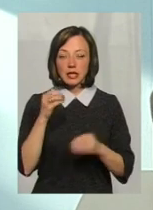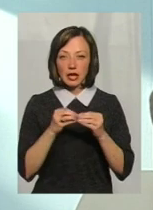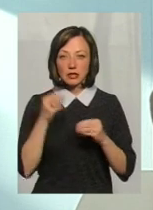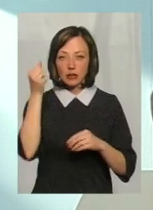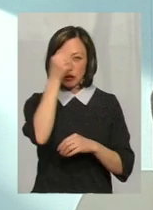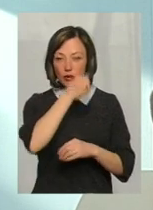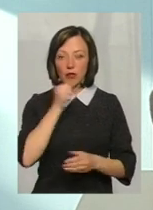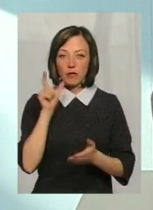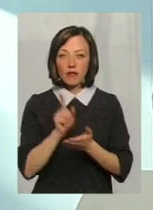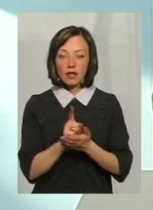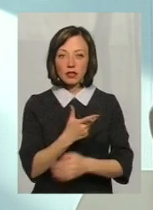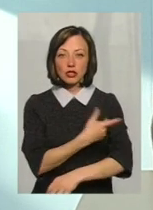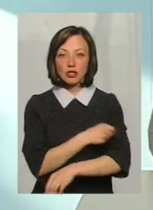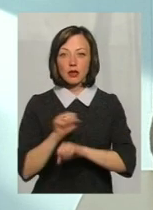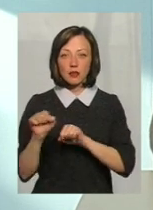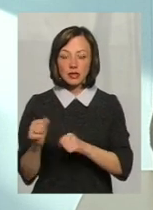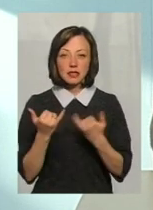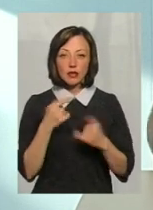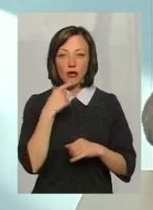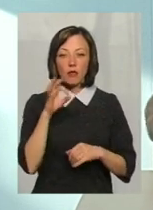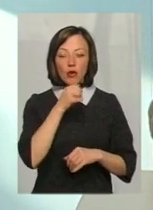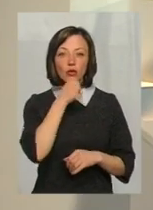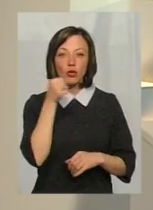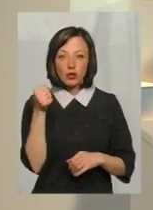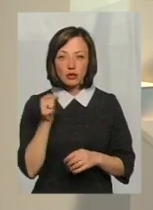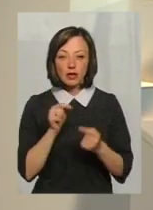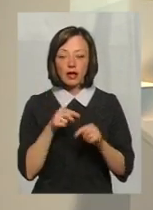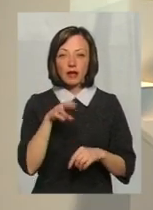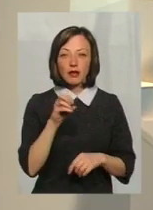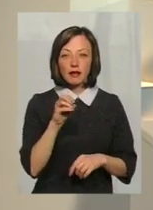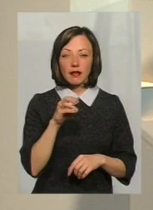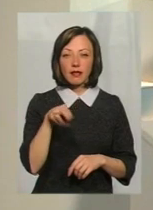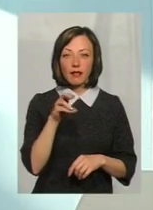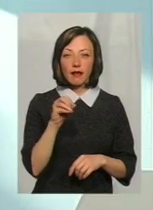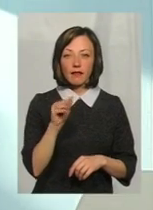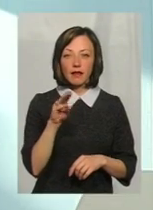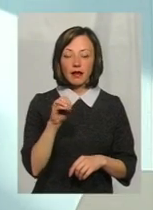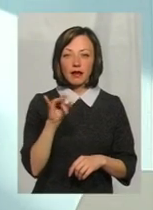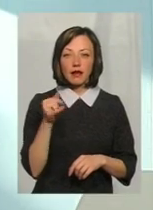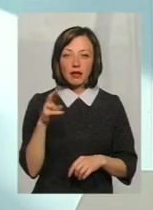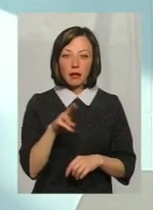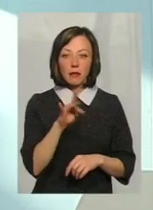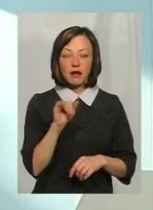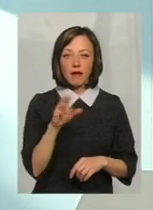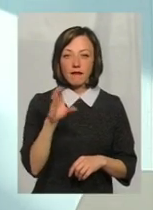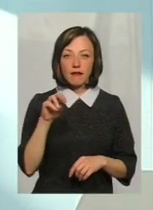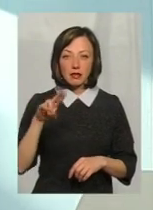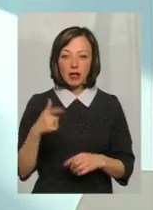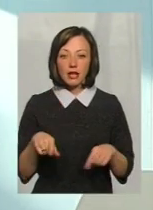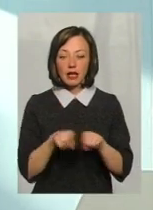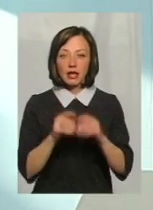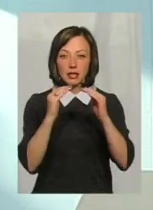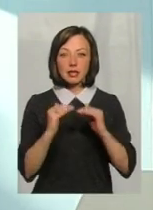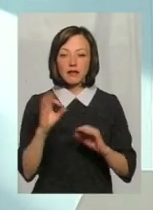повинно щеплюватися вакциною. Я говорю зараз за доросле, проти дифтерії і правця, кожні 10 років. А такий